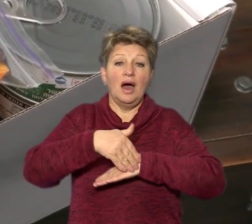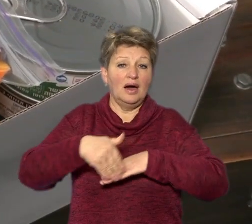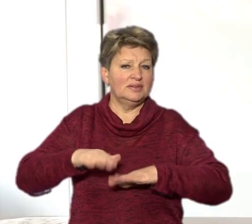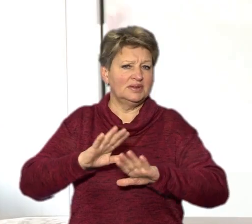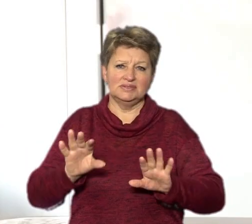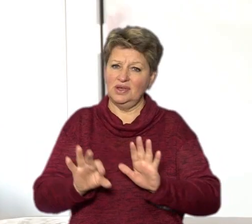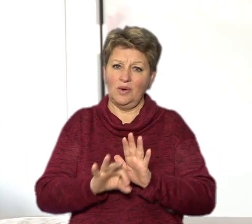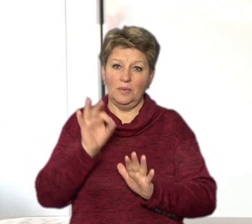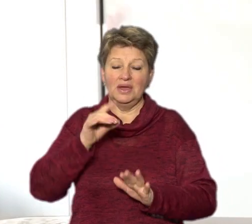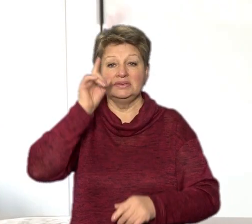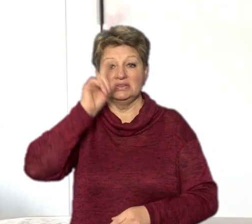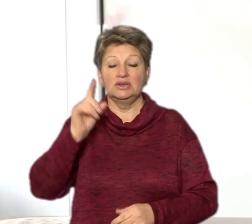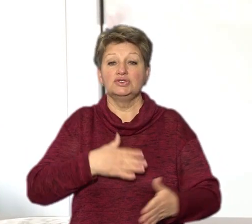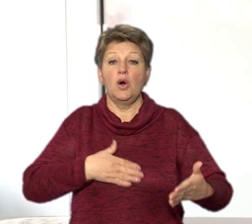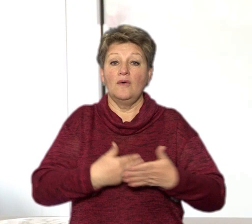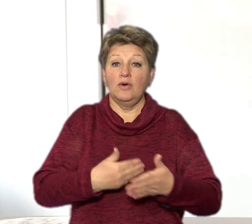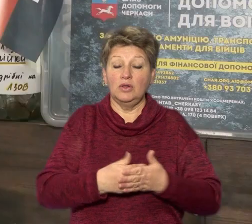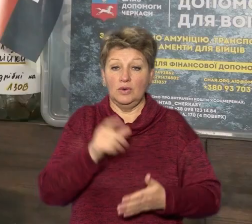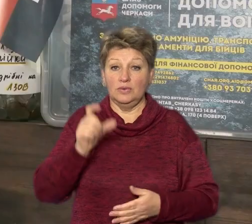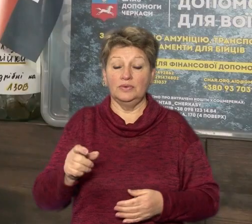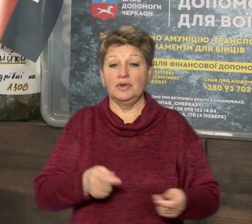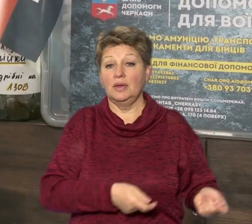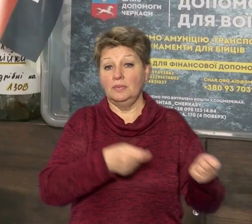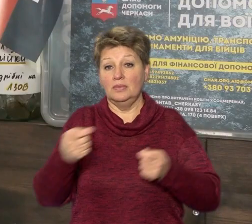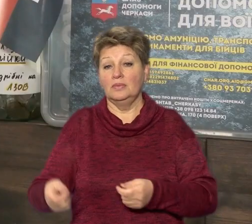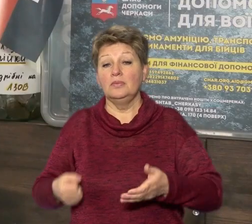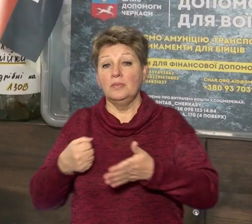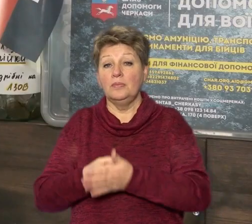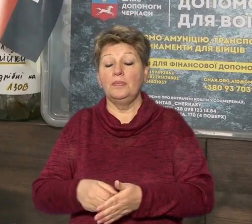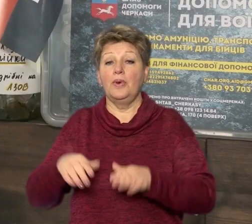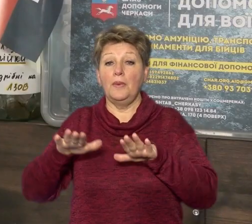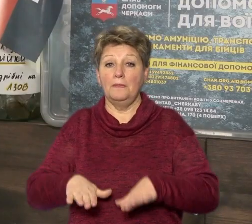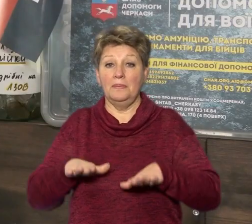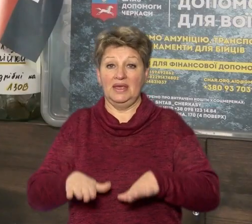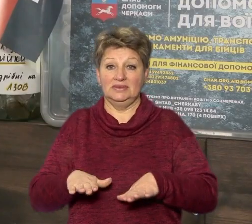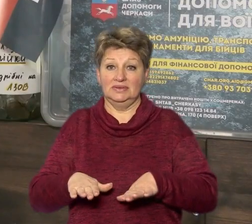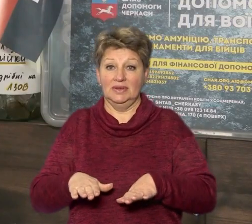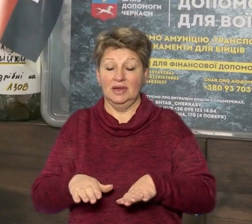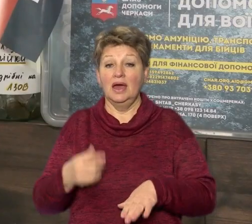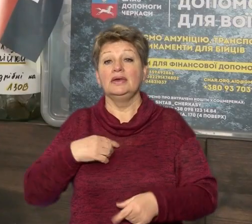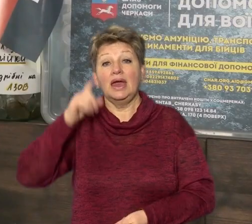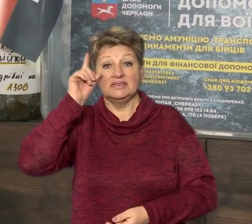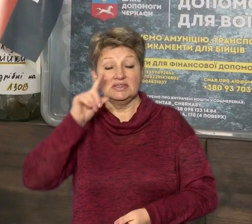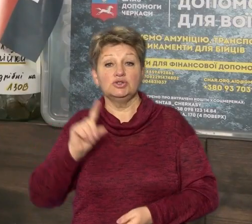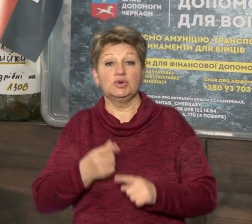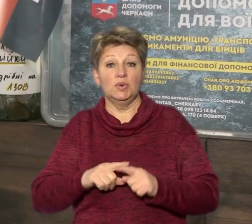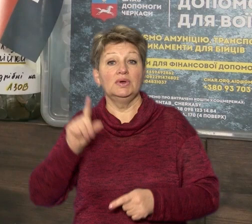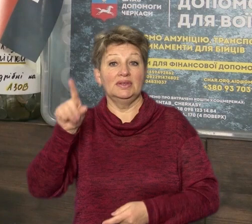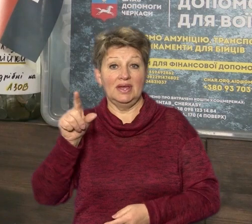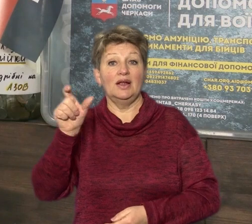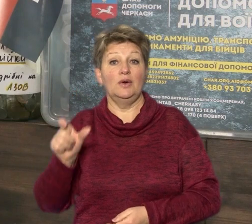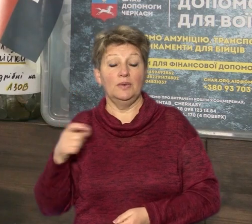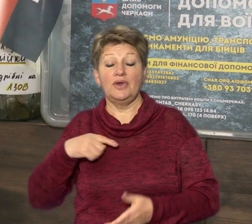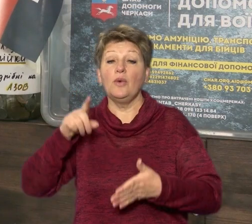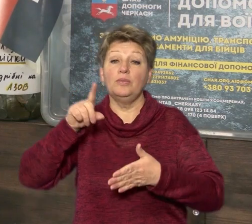адже знає, що волонтери доставлять її за призначенням. Головне, щоб вона дісталася місця, оскільки я знаю цих людей, тому я